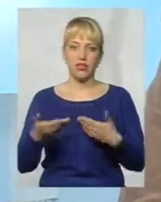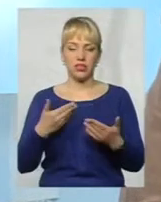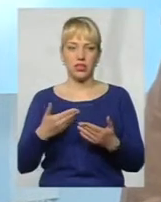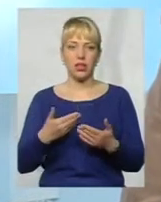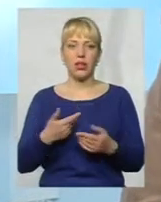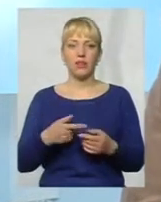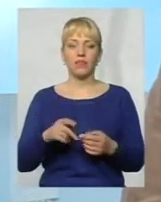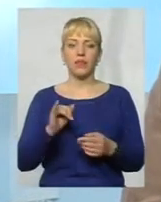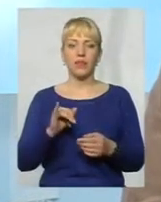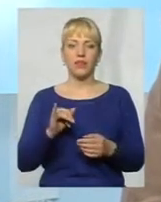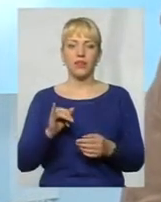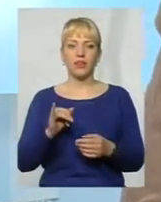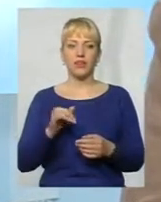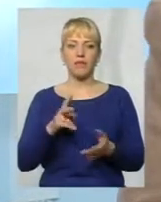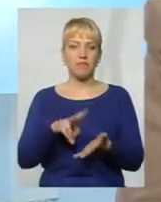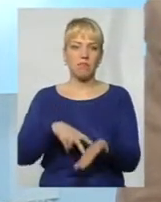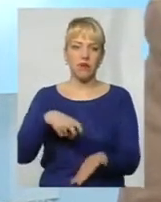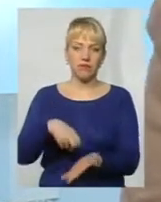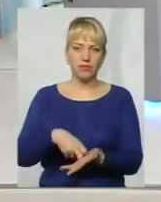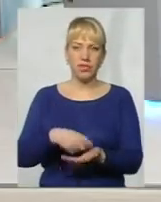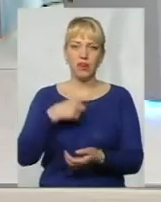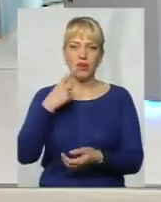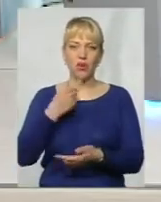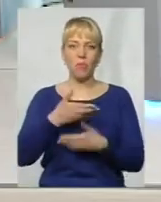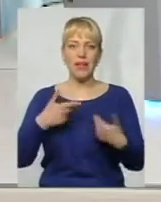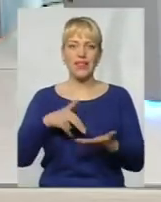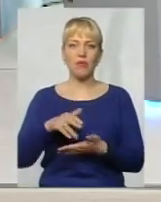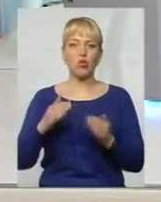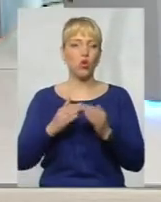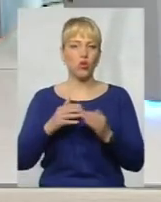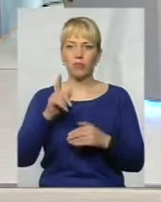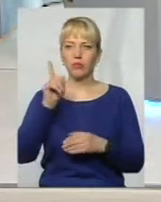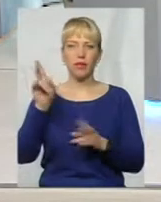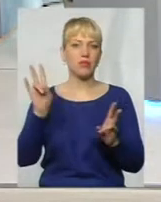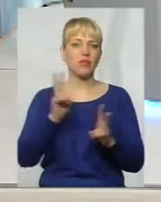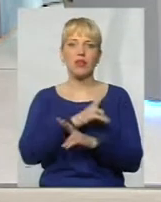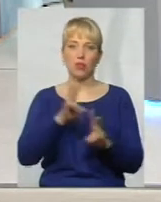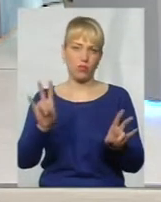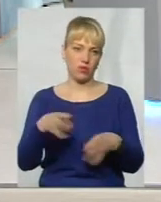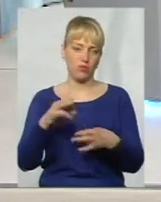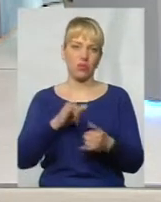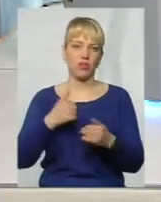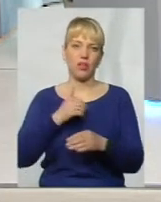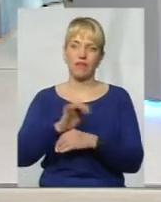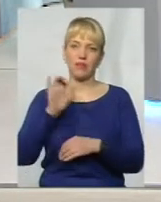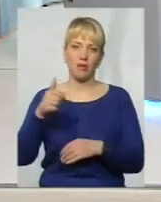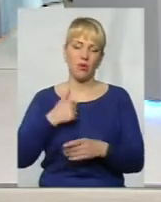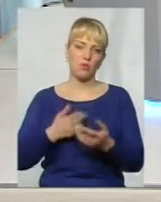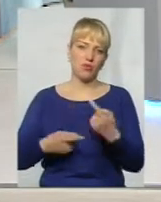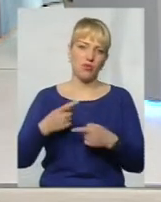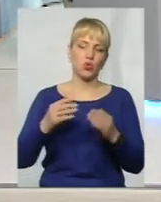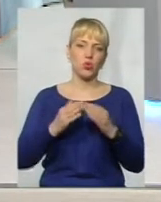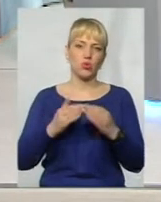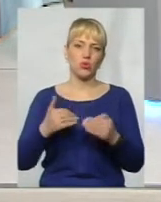значить, попадали прямо нам в ноги і кажуть, що ми йдемо додому. Ми там нікому не потрібні. От куди нас відправили? Ми хочемо додому,